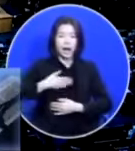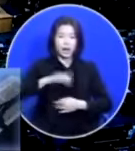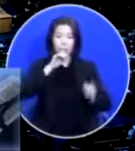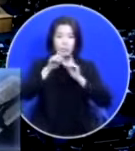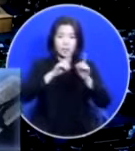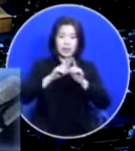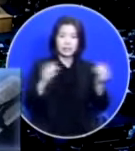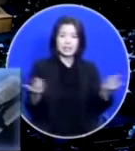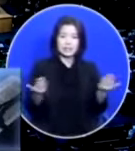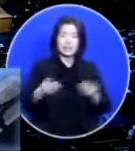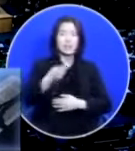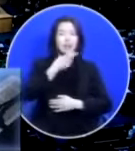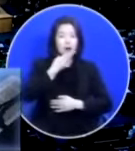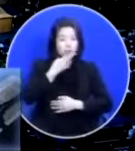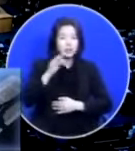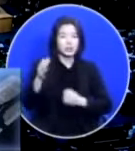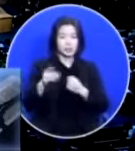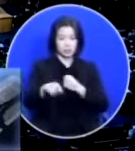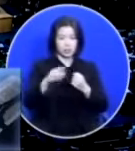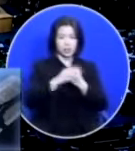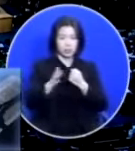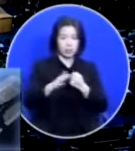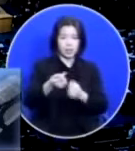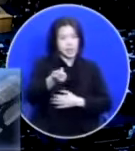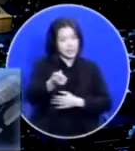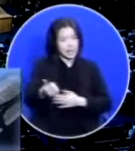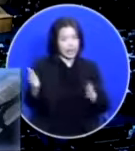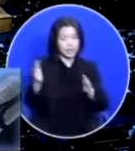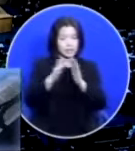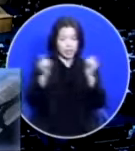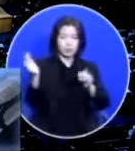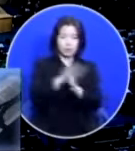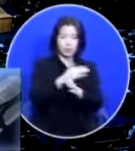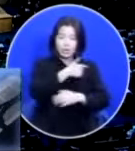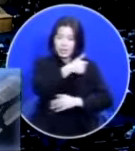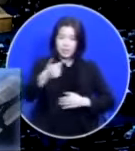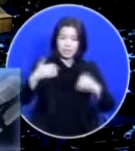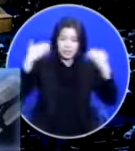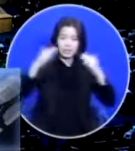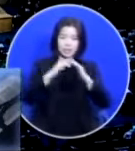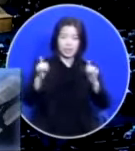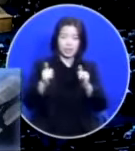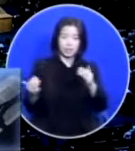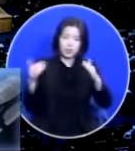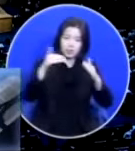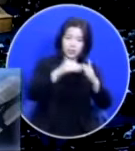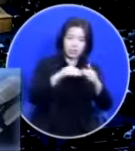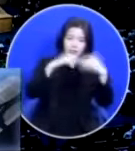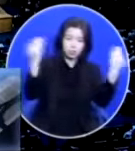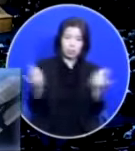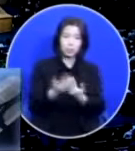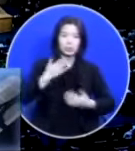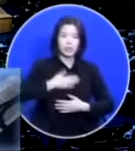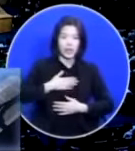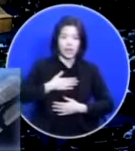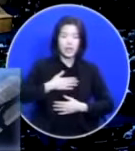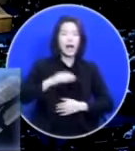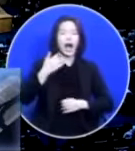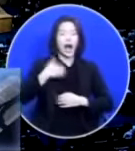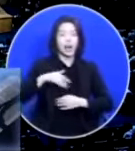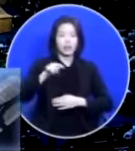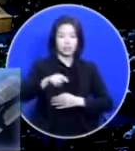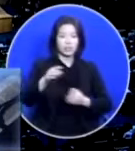말하는 일이 없을 것이니 작은 사람으로부터 큰 사람에 이르기까지 모두 나를 알 것이기